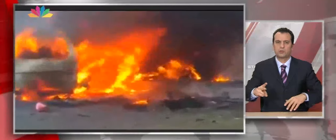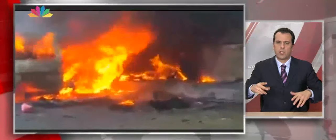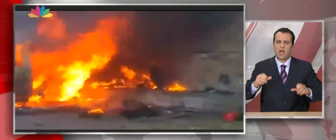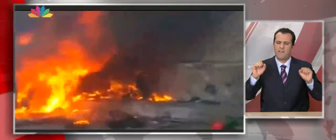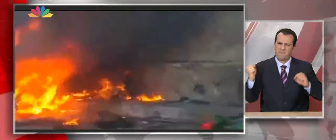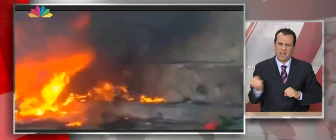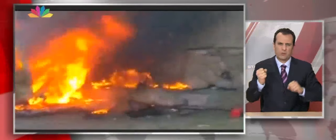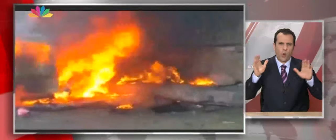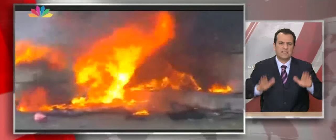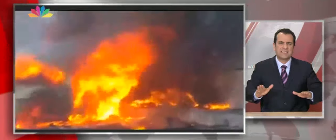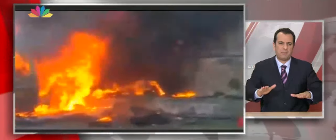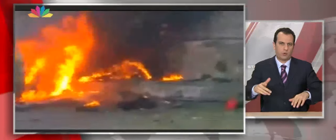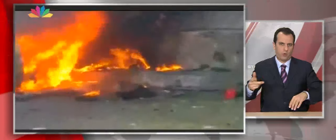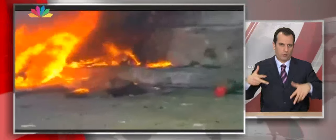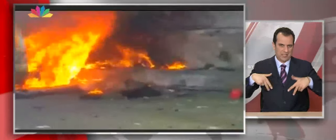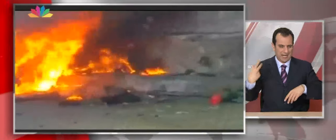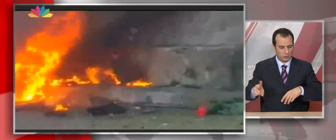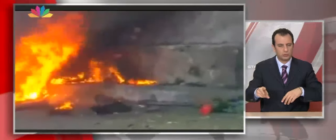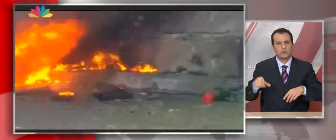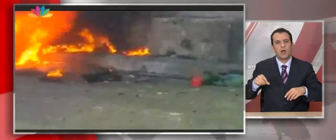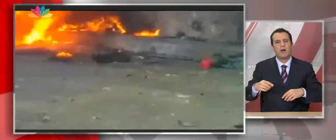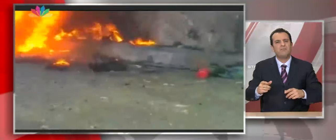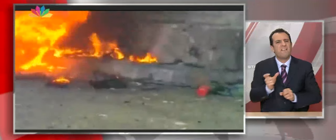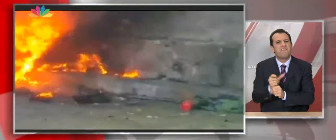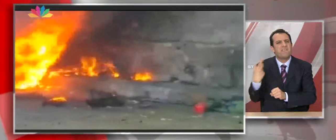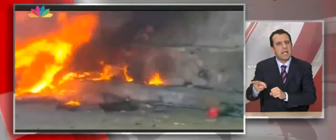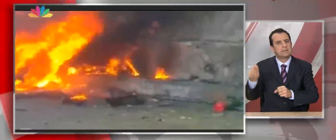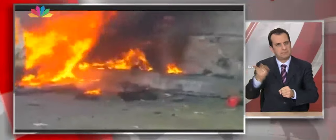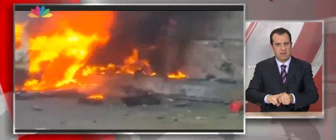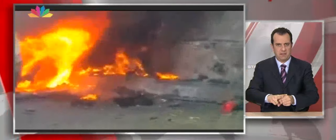Αλκάιντα και των τζιχαντιστών σκοτώθηκαν και οι σωματοφυλακές του.